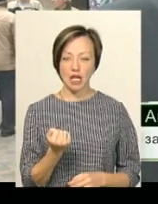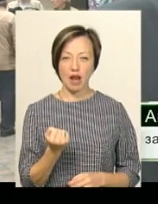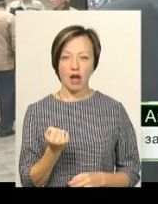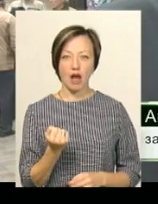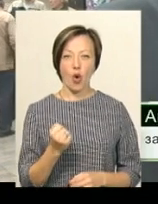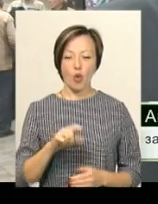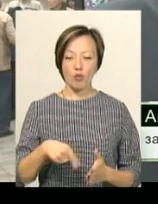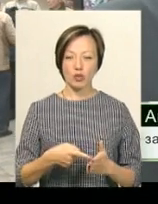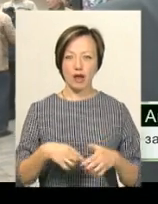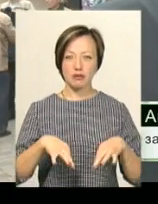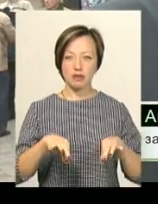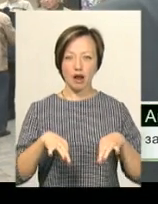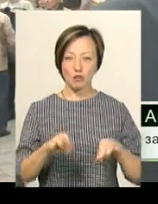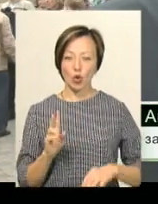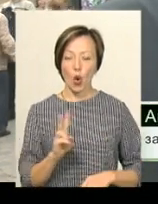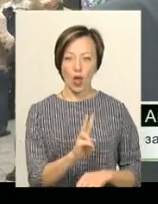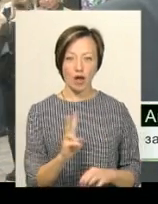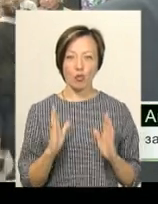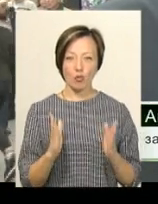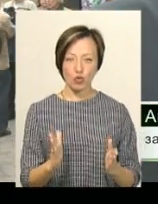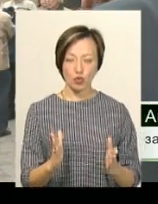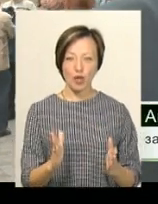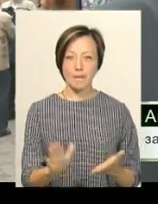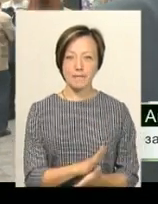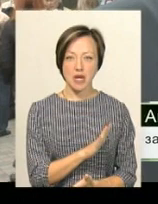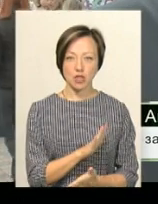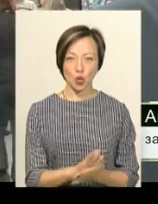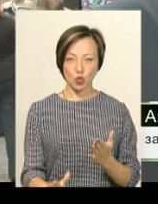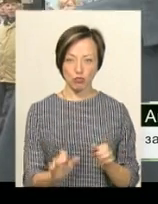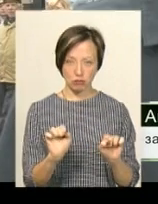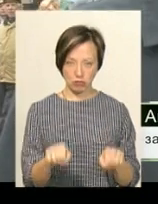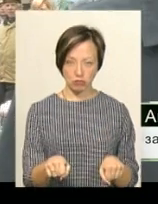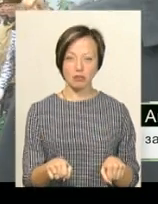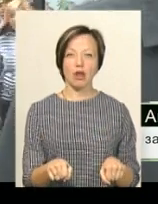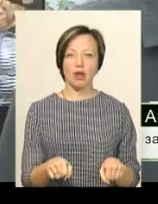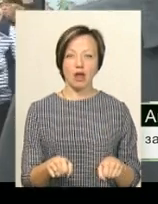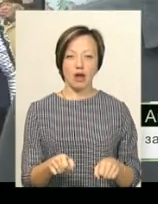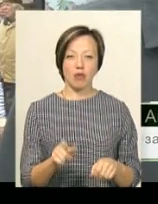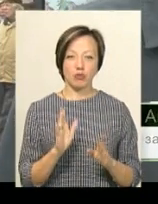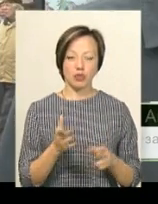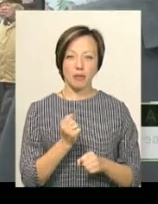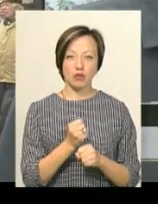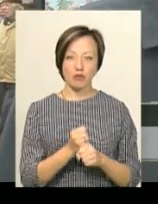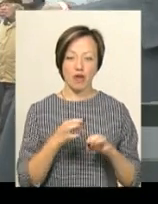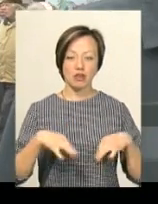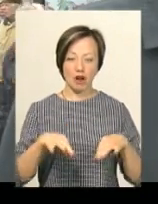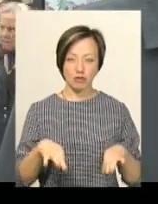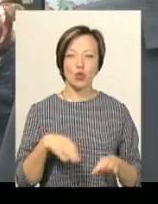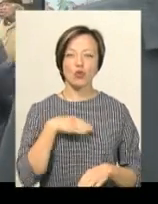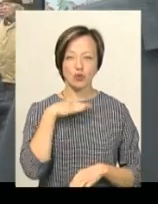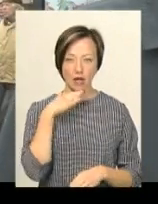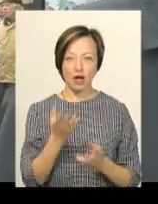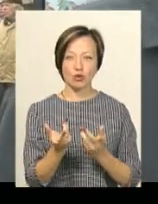комунальний транспорт, тролейбуси будуть возити громадян безкоштовно. Транспорт буде працювати в достатній кількості.